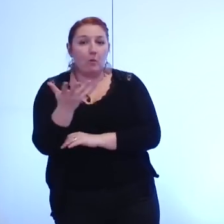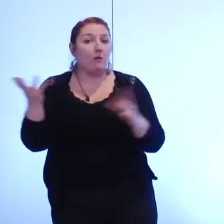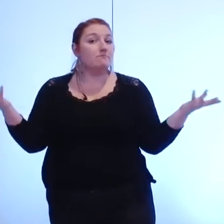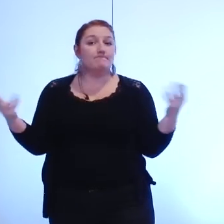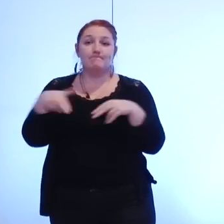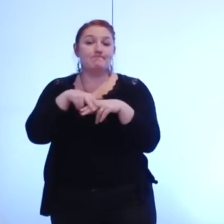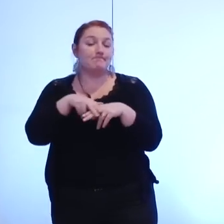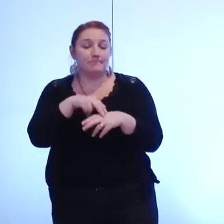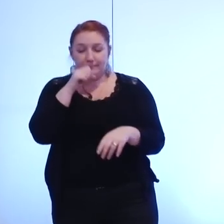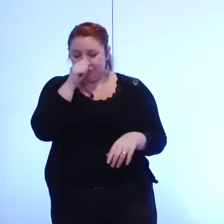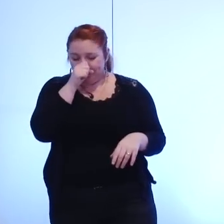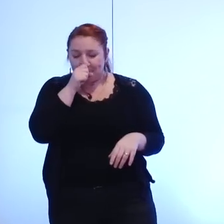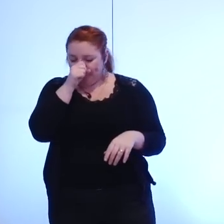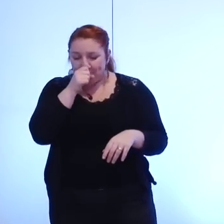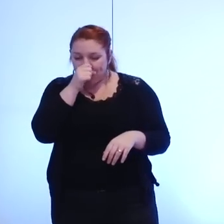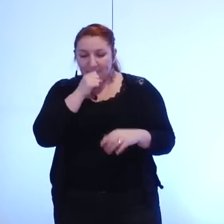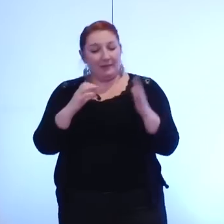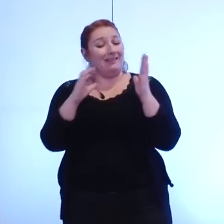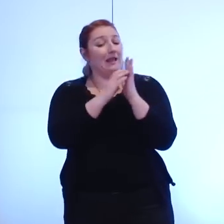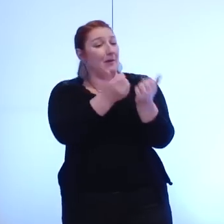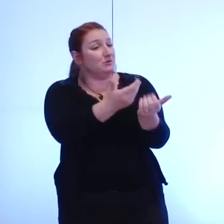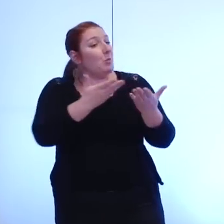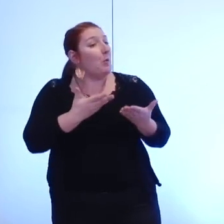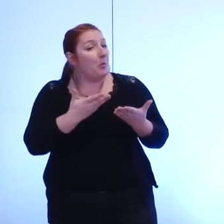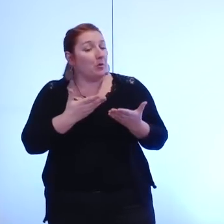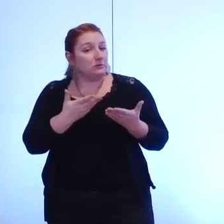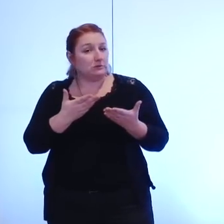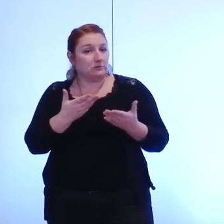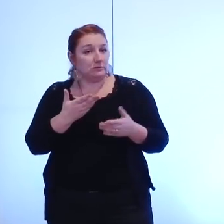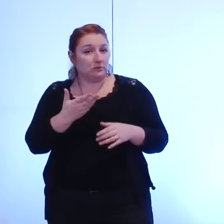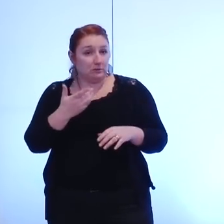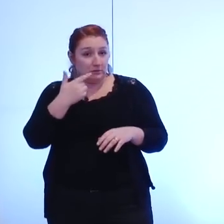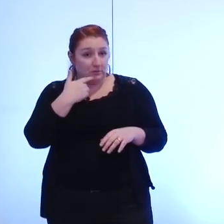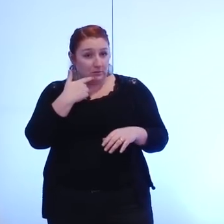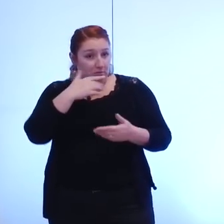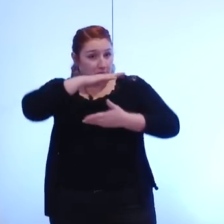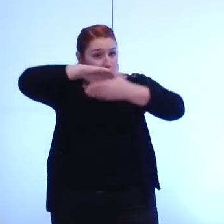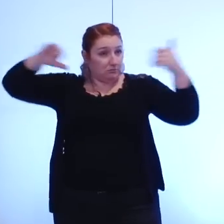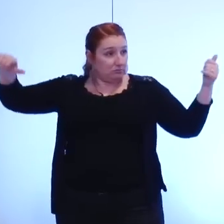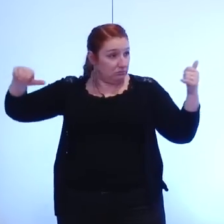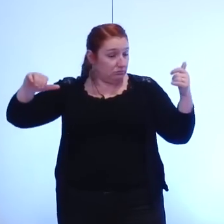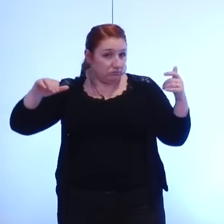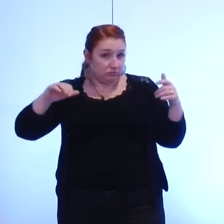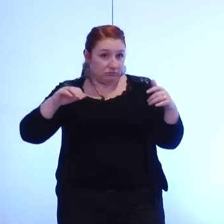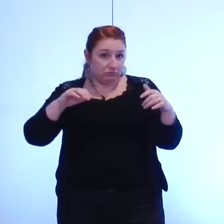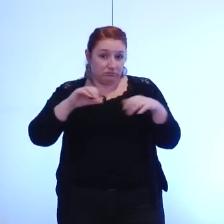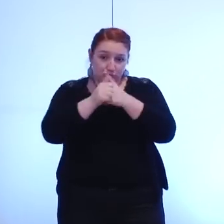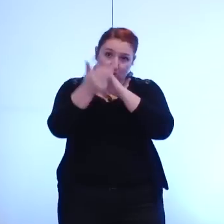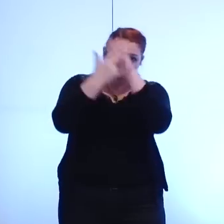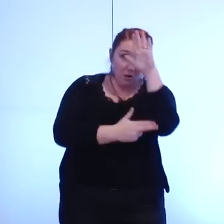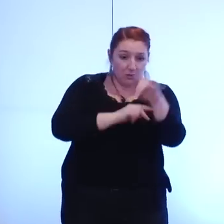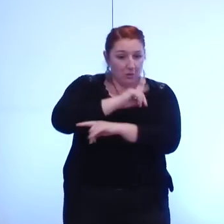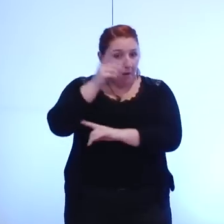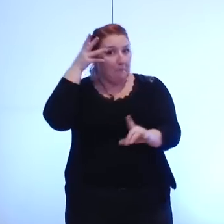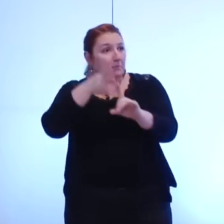allons là également dans la délibération que vous vous proposez transférer des personnels sur la base d'une nomenclature et pas du tout sur la base des missions